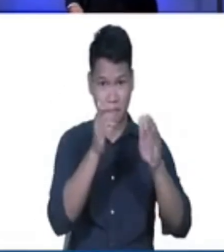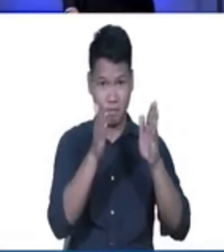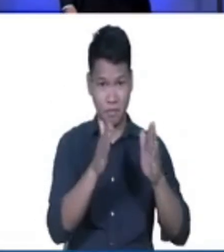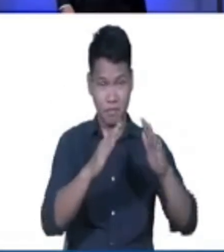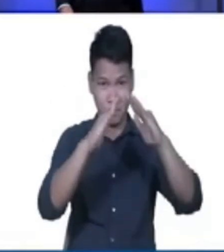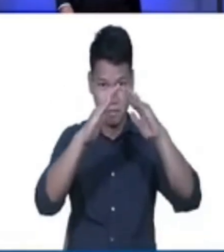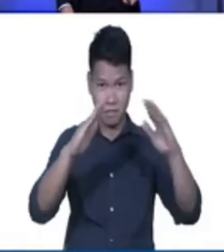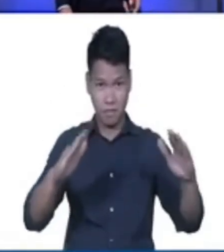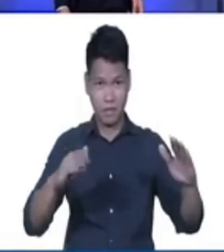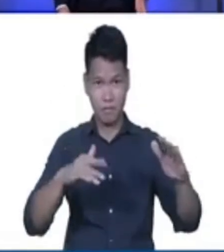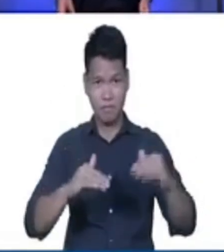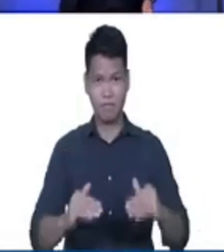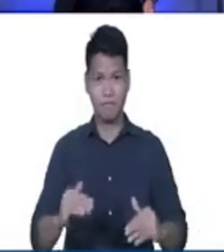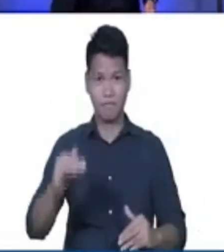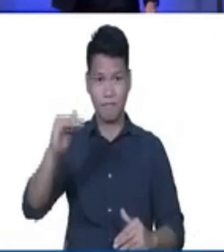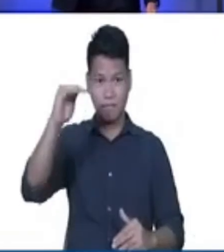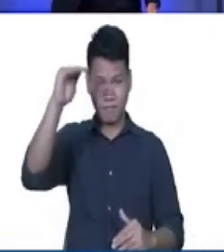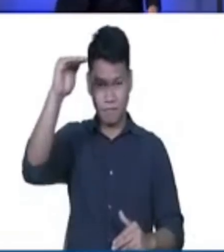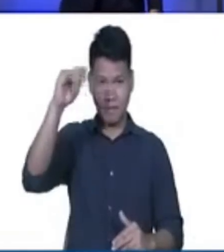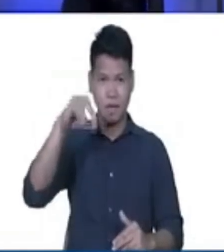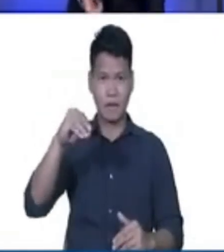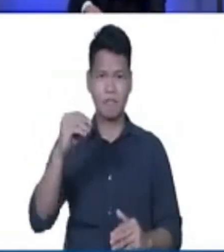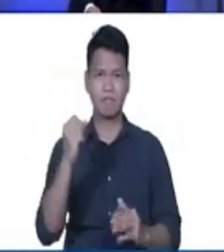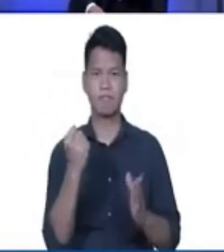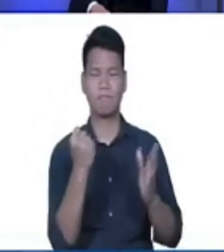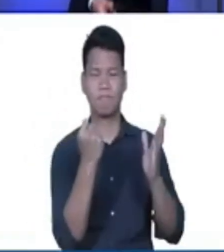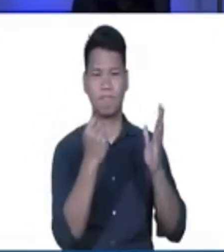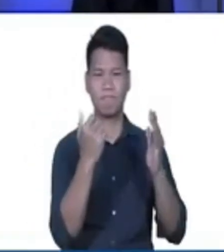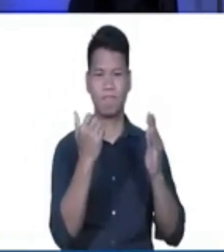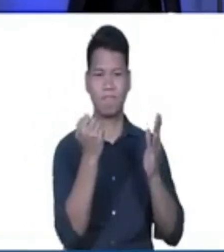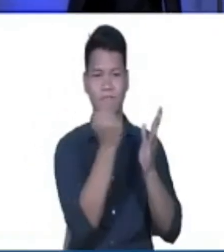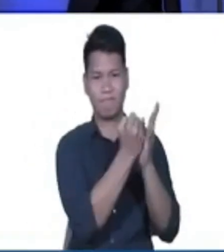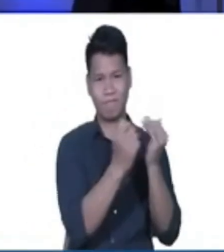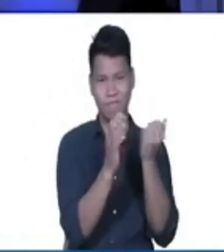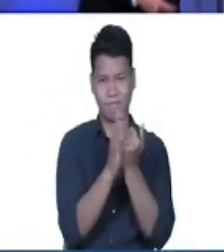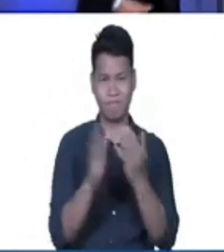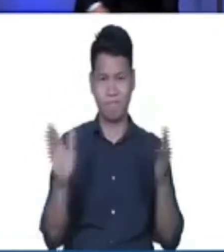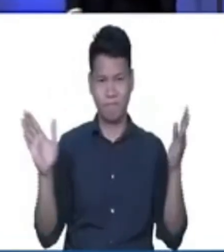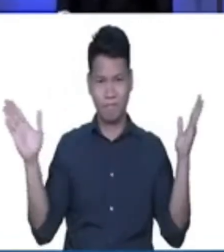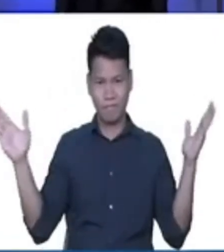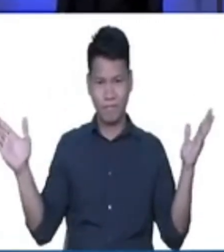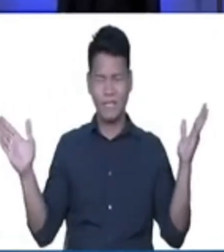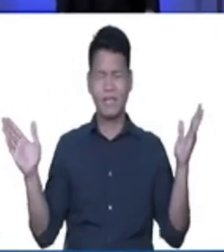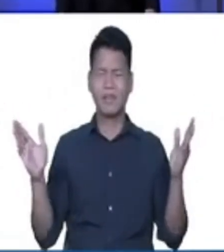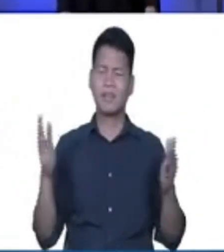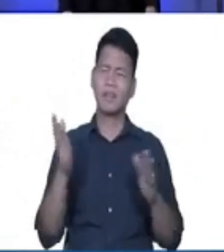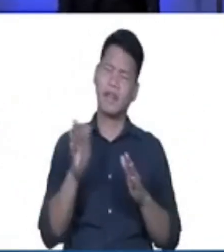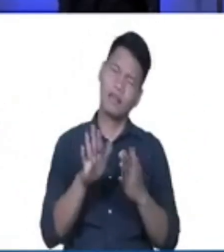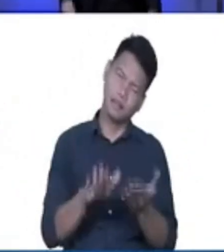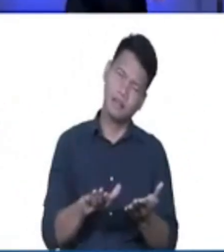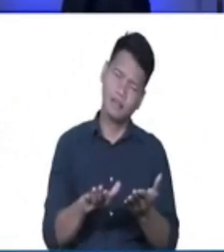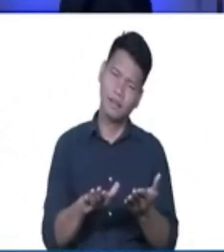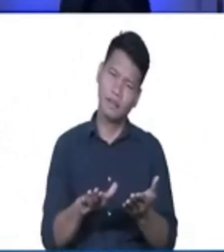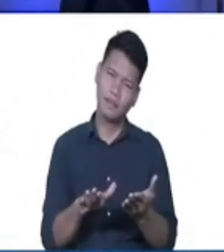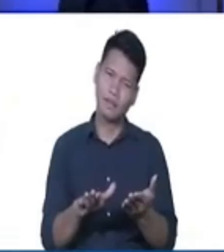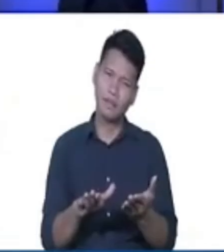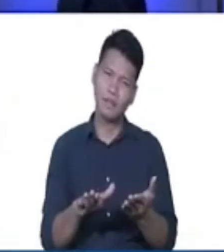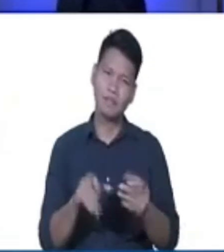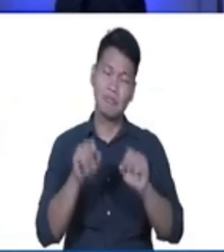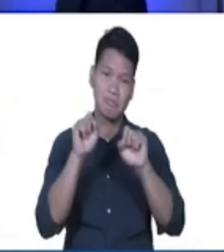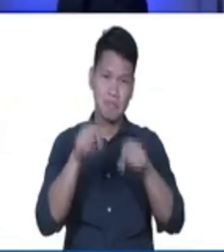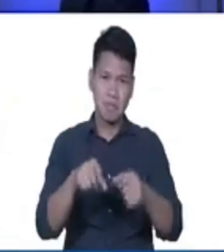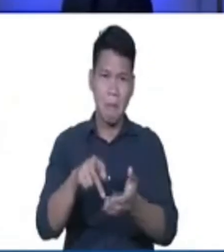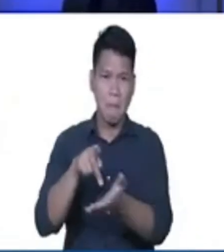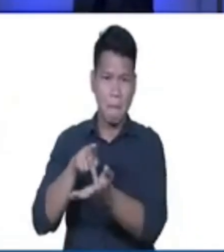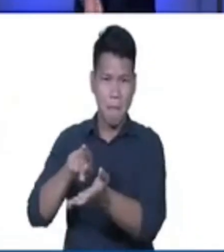at pagkatapos siya po ay ipinako sa cross namatay sa cross ng kalbaryo upang bayaran